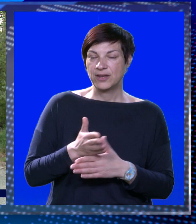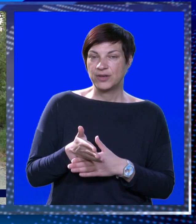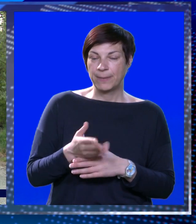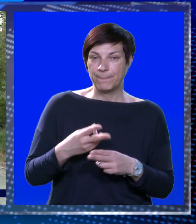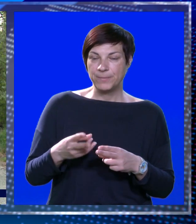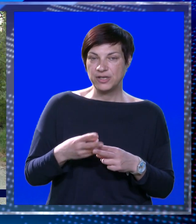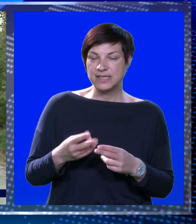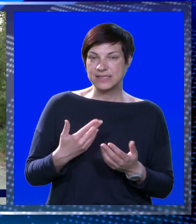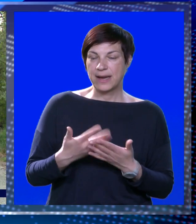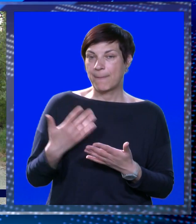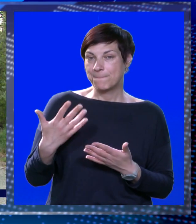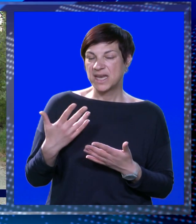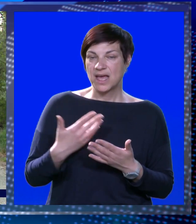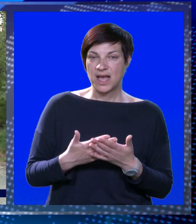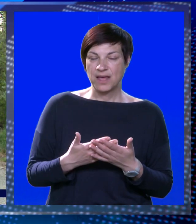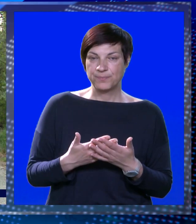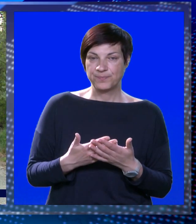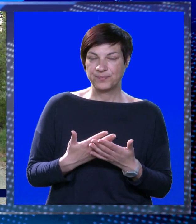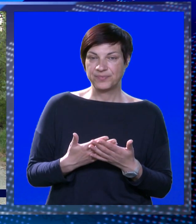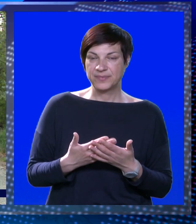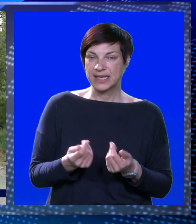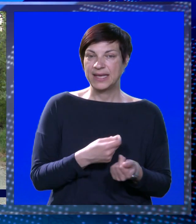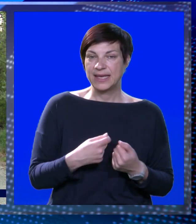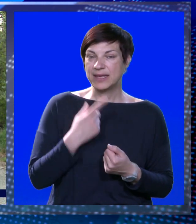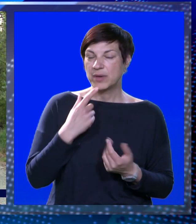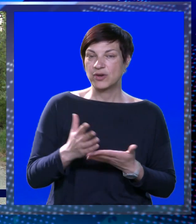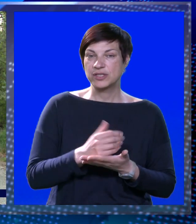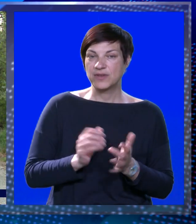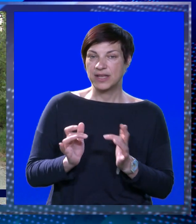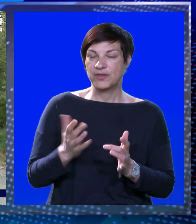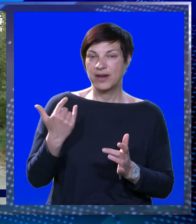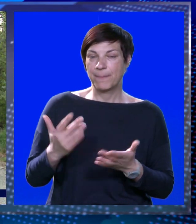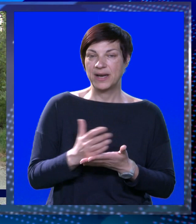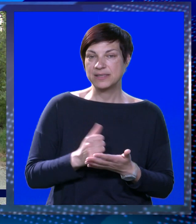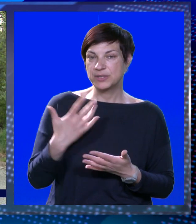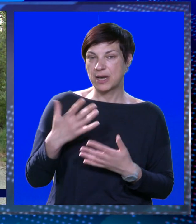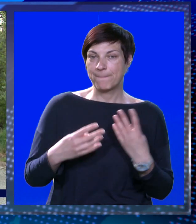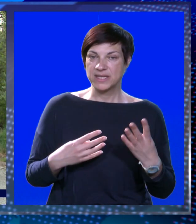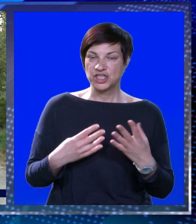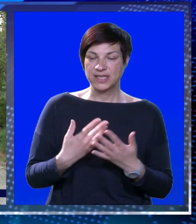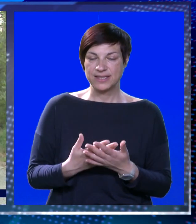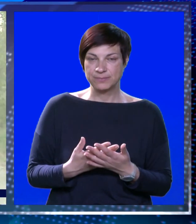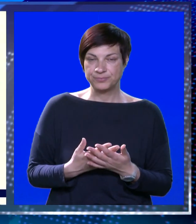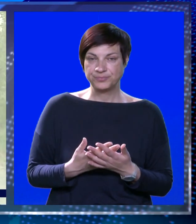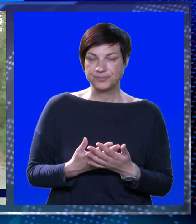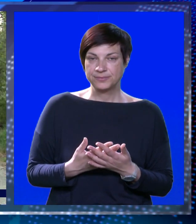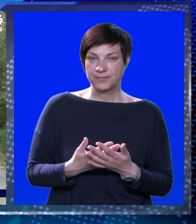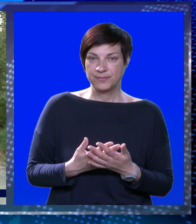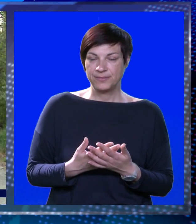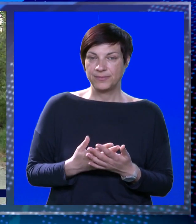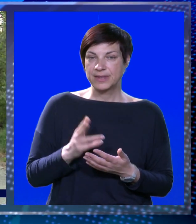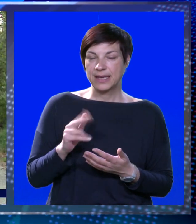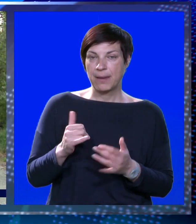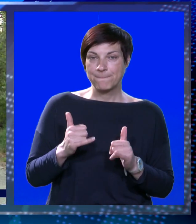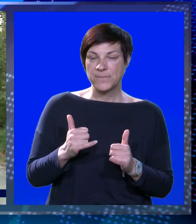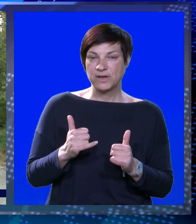kraju je prolaz riješen izvođenim penala i evo, ekipa ovako je svojila turnire je bila uspješnija, 5-4 u izvođenju penala. Pa